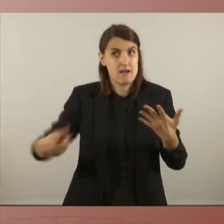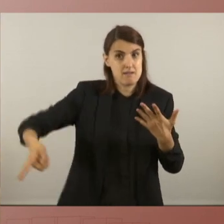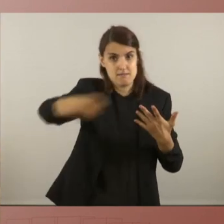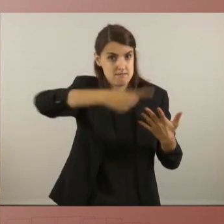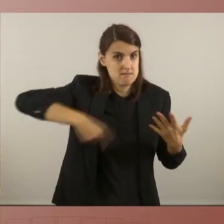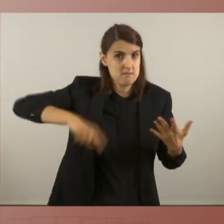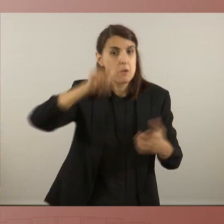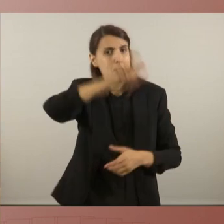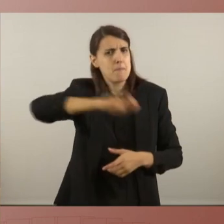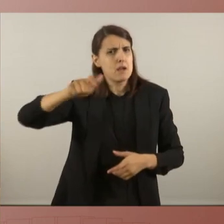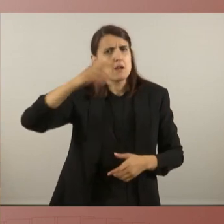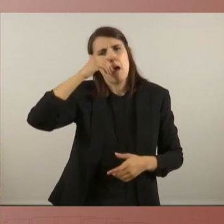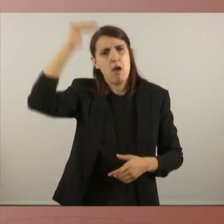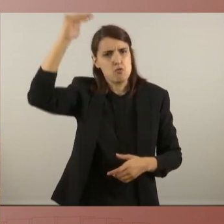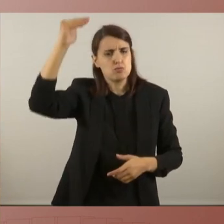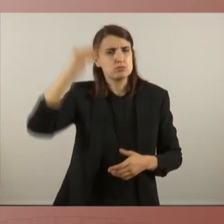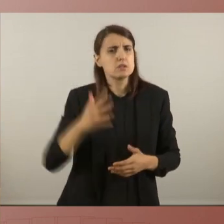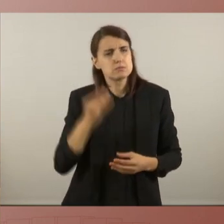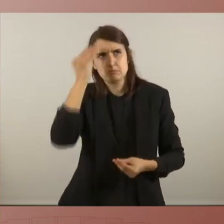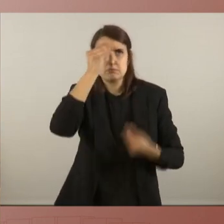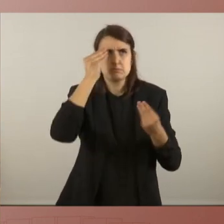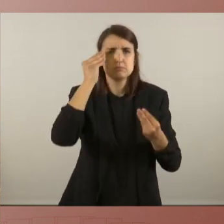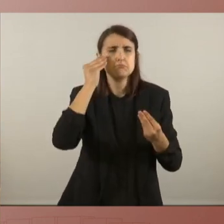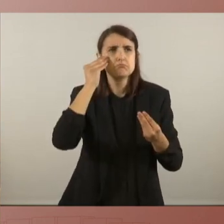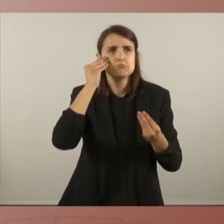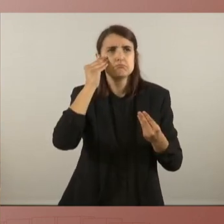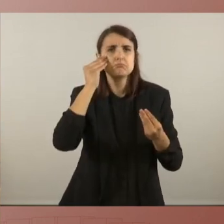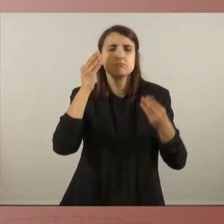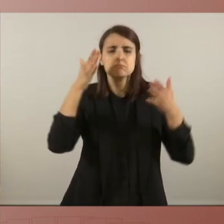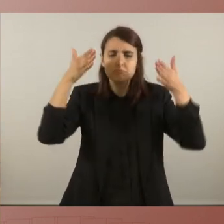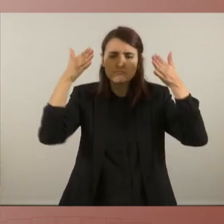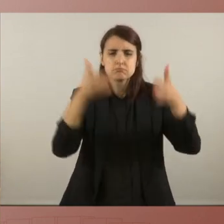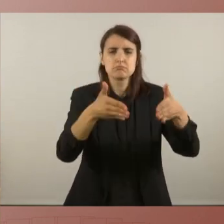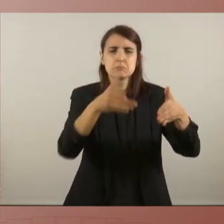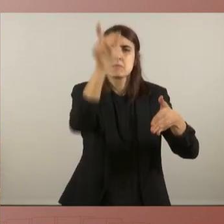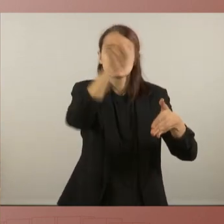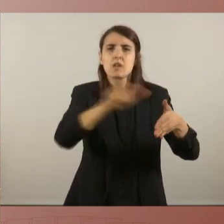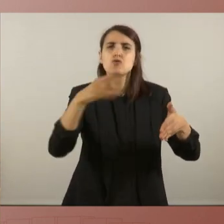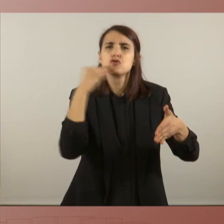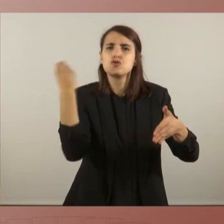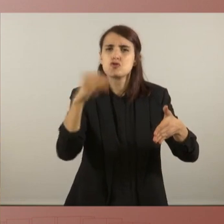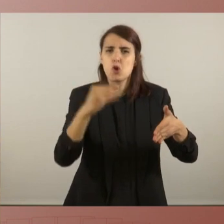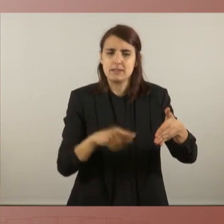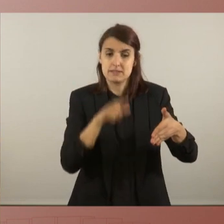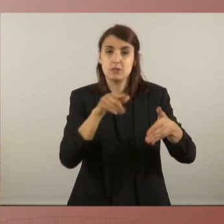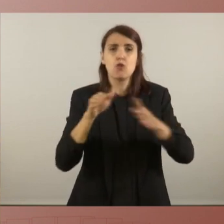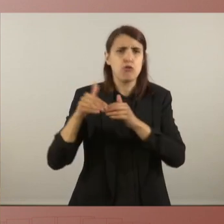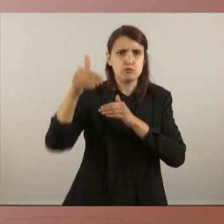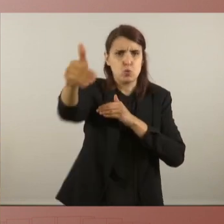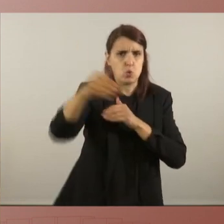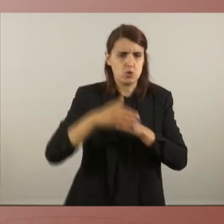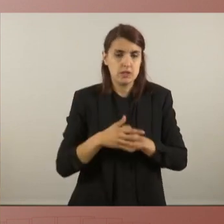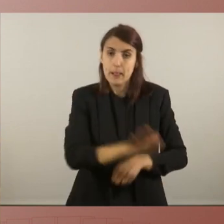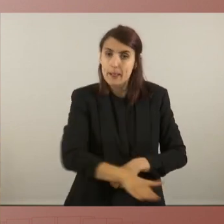som de persones adultes i posem al centre les persones més joves les que tenen les més futur per davant els